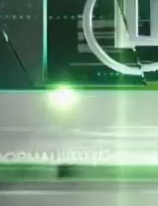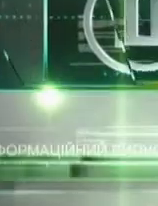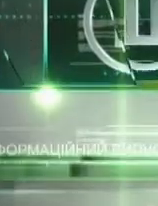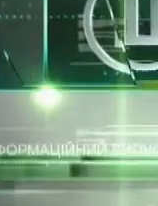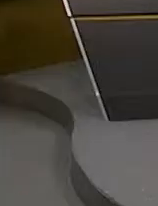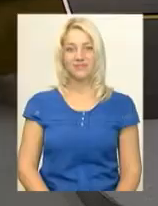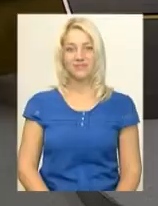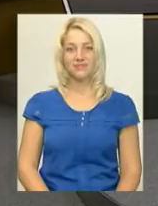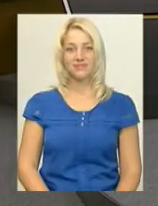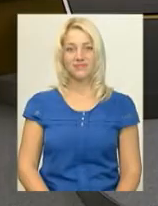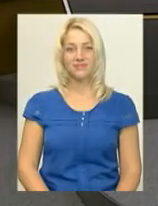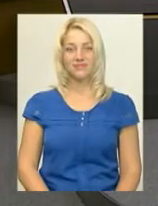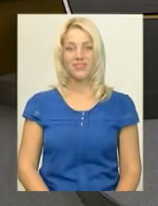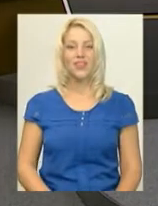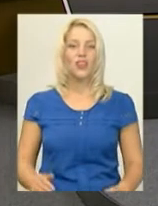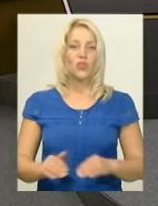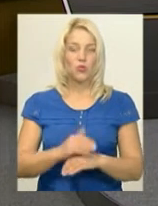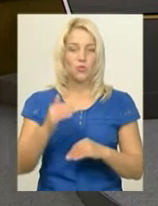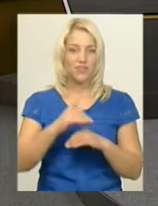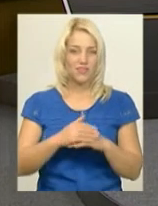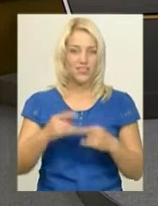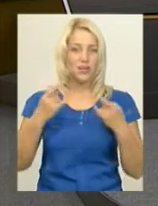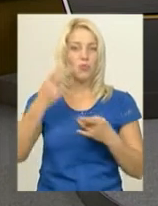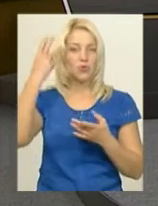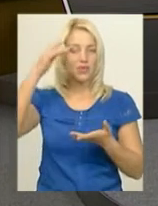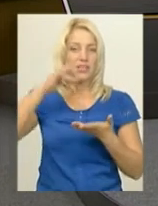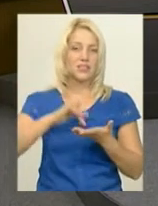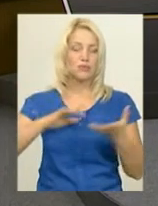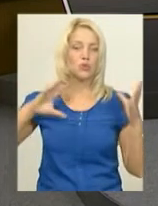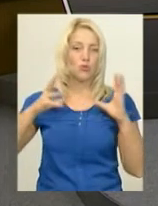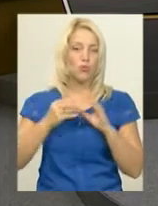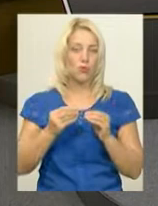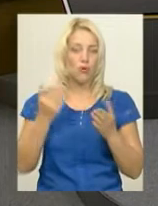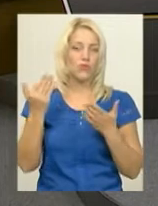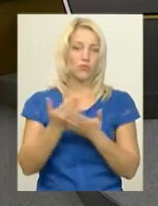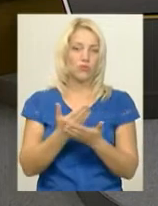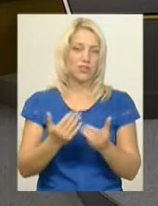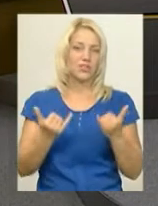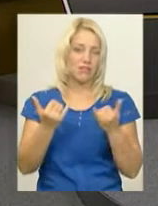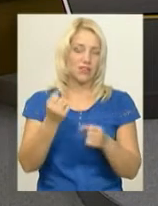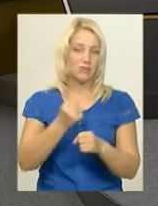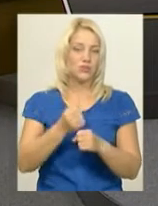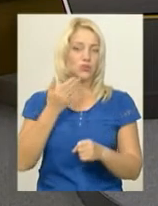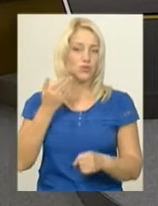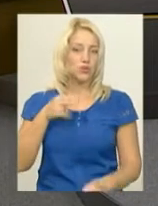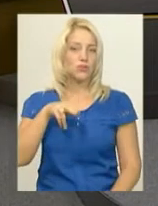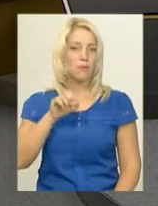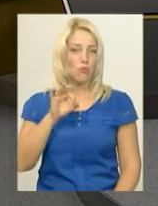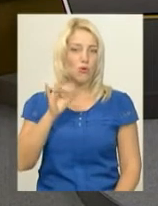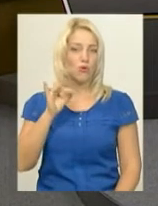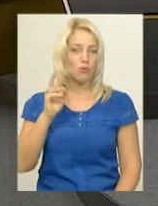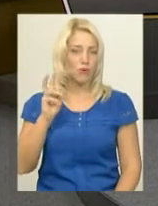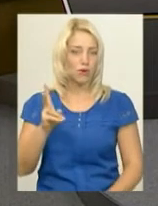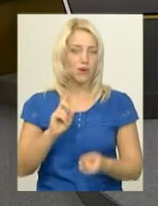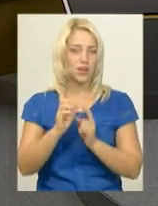Музика Доброго вечора, в ефірі каналу «Поділяцентр» підсумковий випуск новин. Студії ведуча Світлана Поробок, диктор жестової